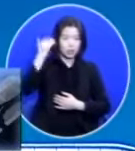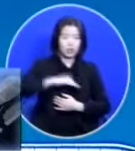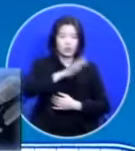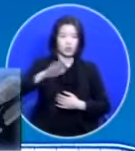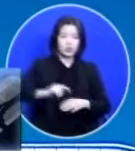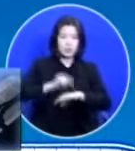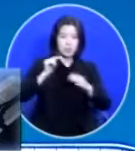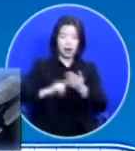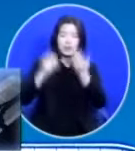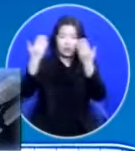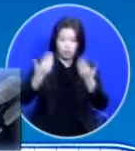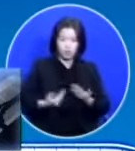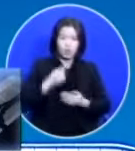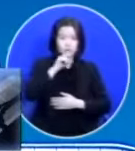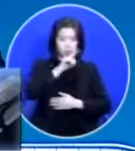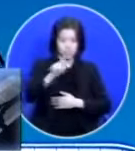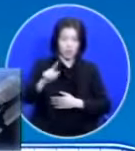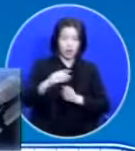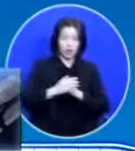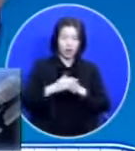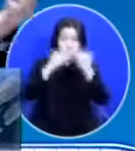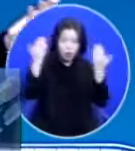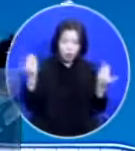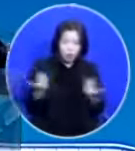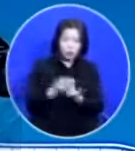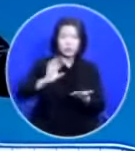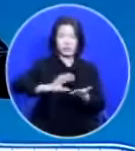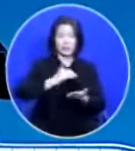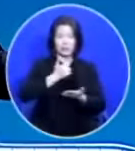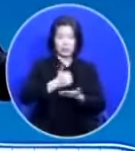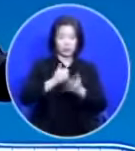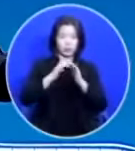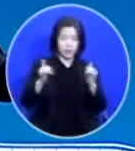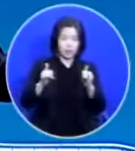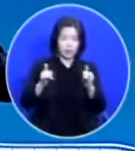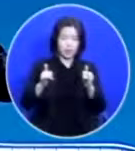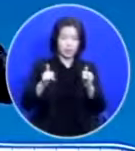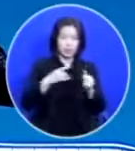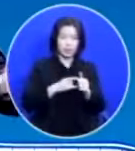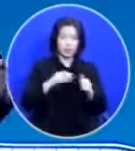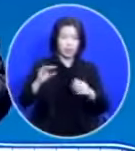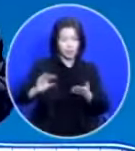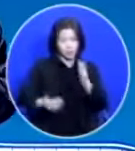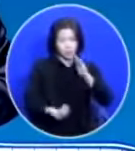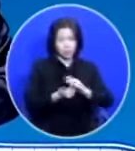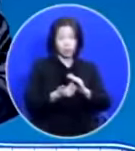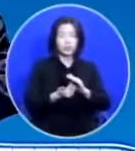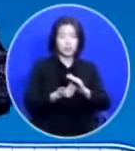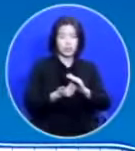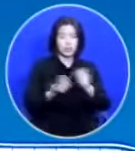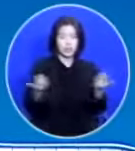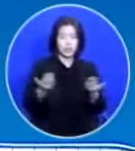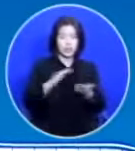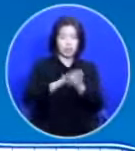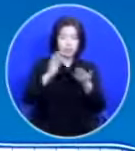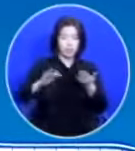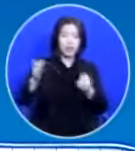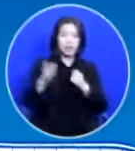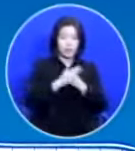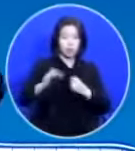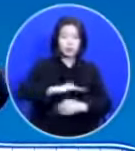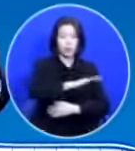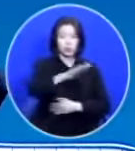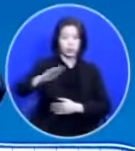마음에 주셨느니라 모든 그리스도에게 다 이루어진 일입니다 그래서 우리는